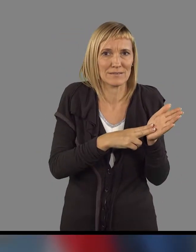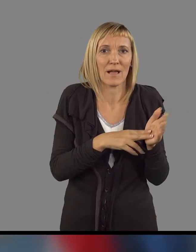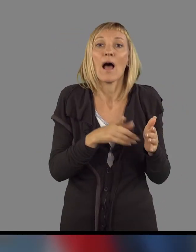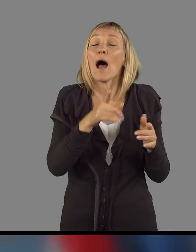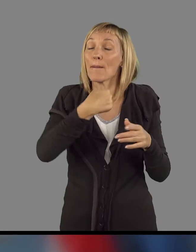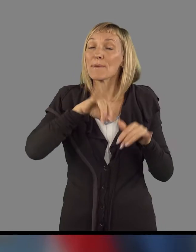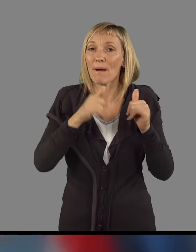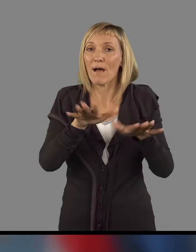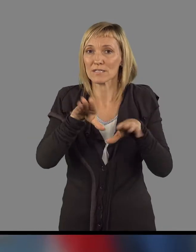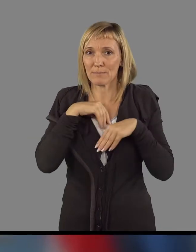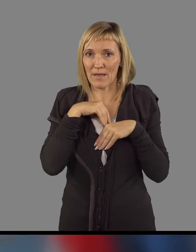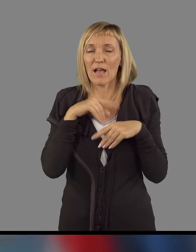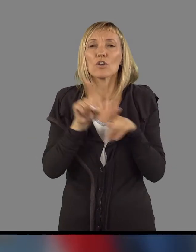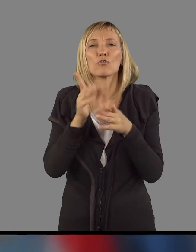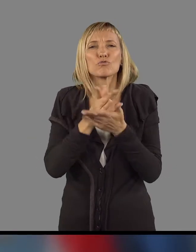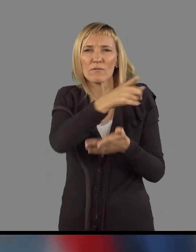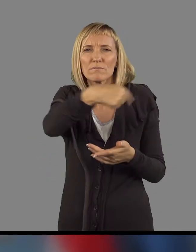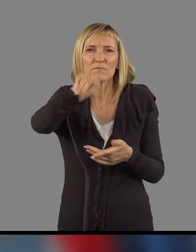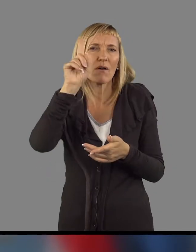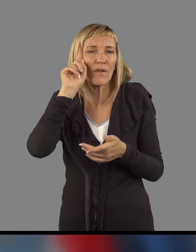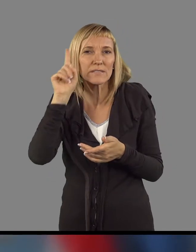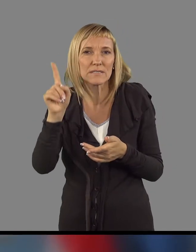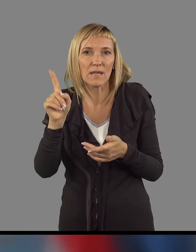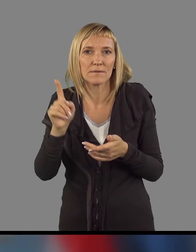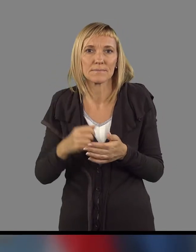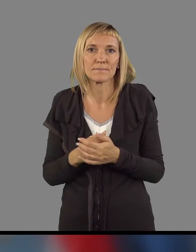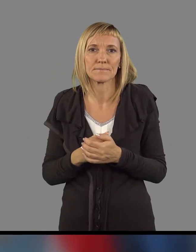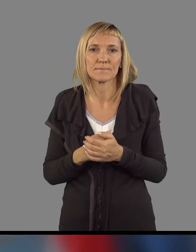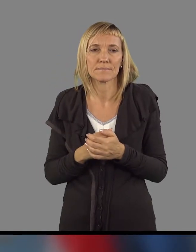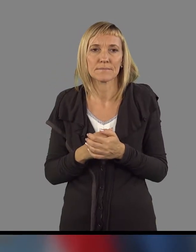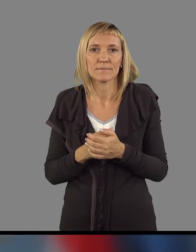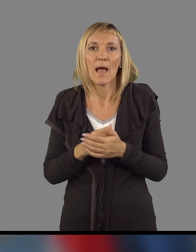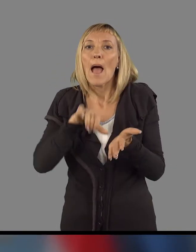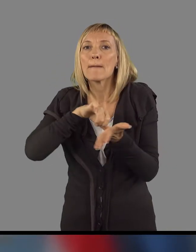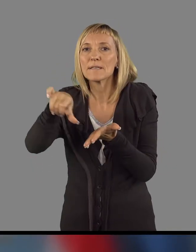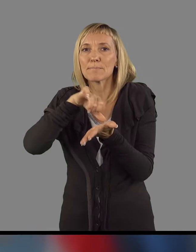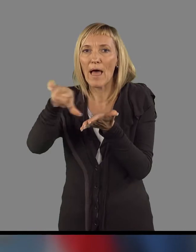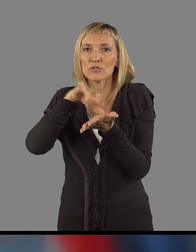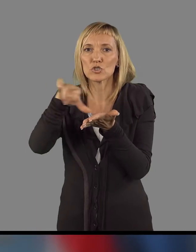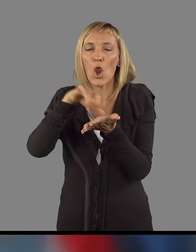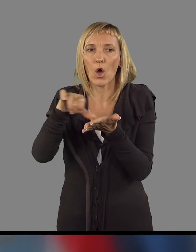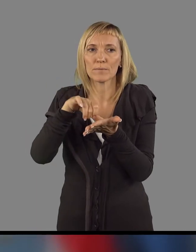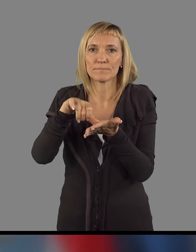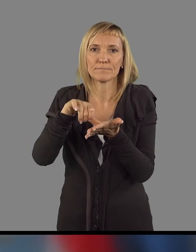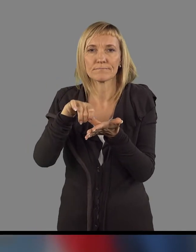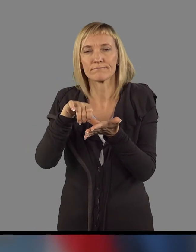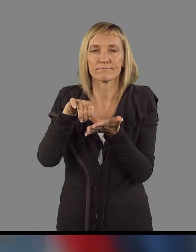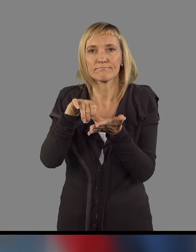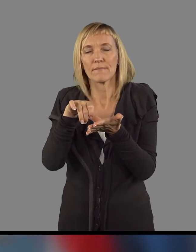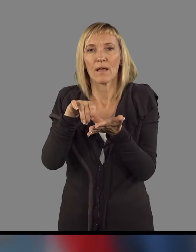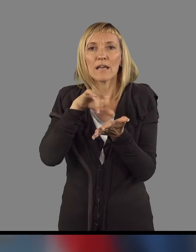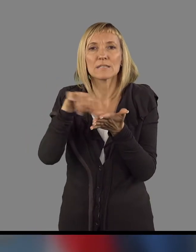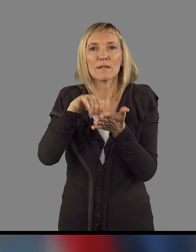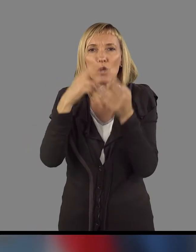pa sprejeli, kot veste, tudi izplačilo tem